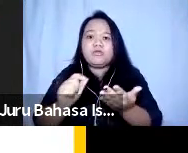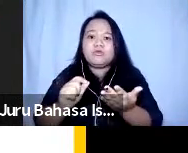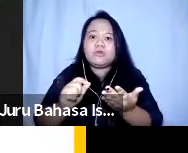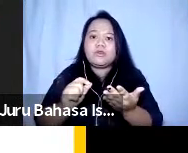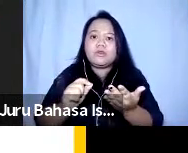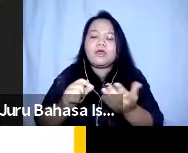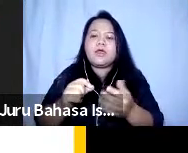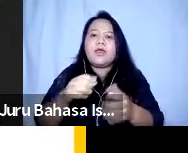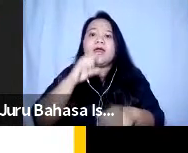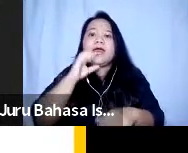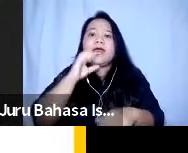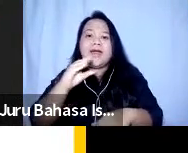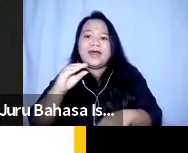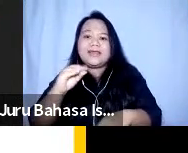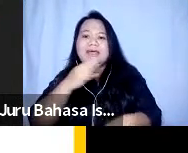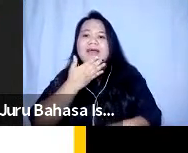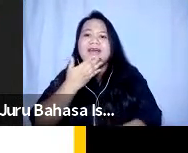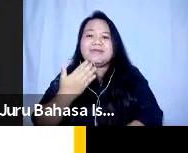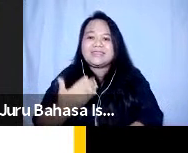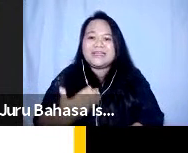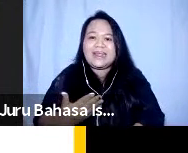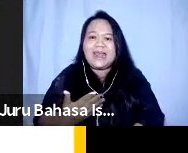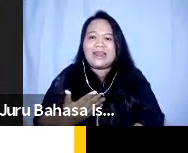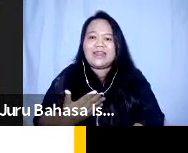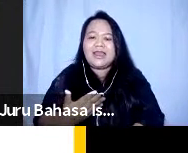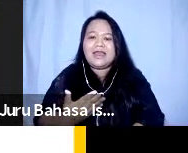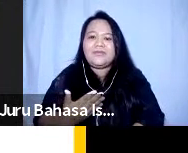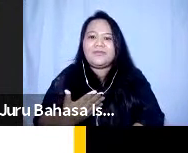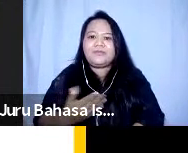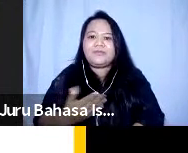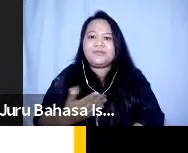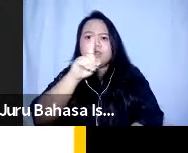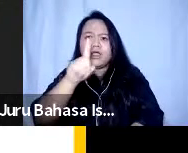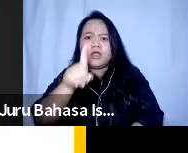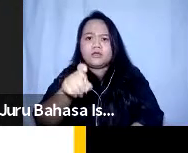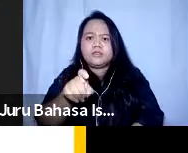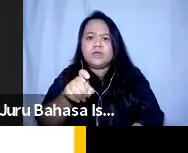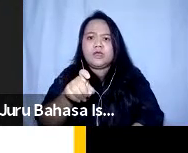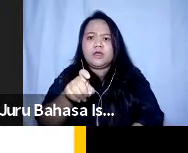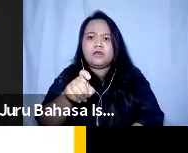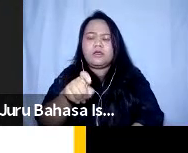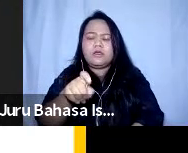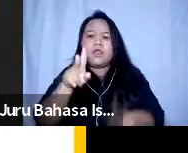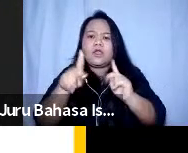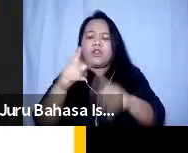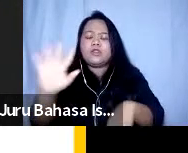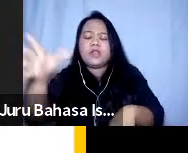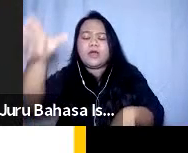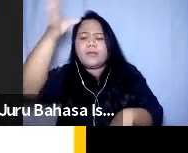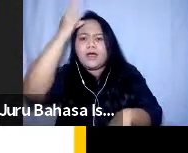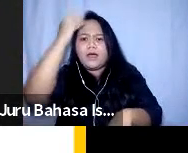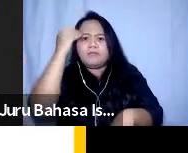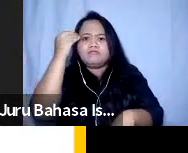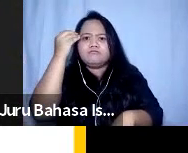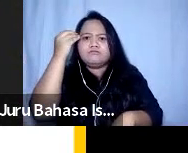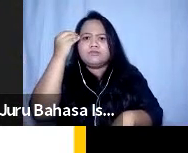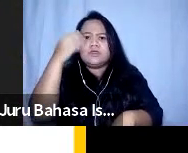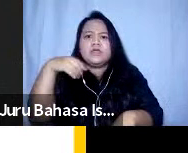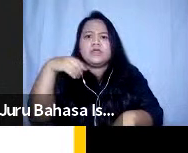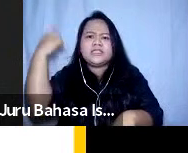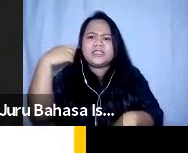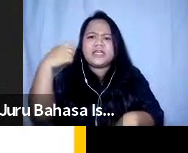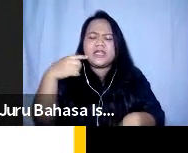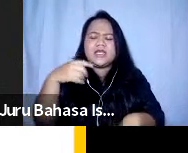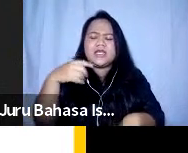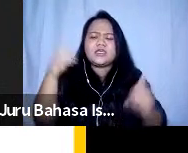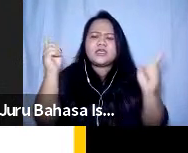sederhana kemudian kita juga tanyakan ketika tidak paham ya Bapak Ibu jadi saya juga sering bertemu